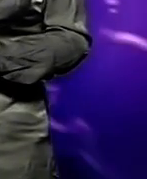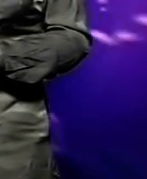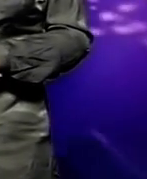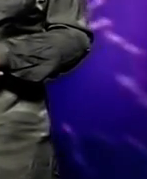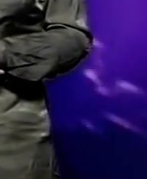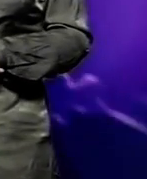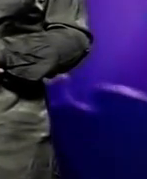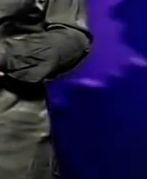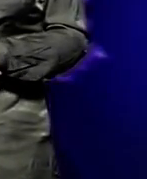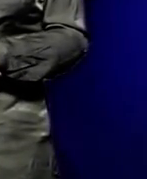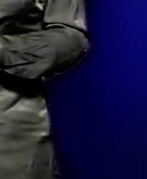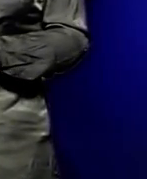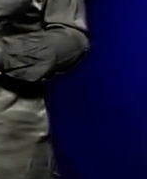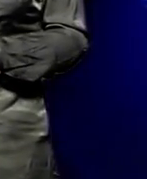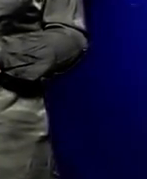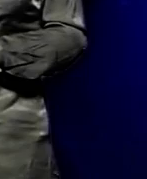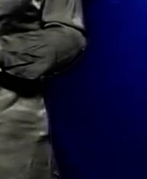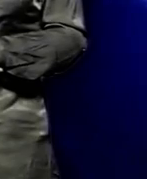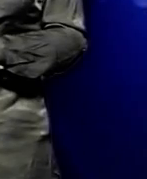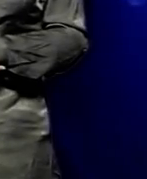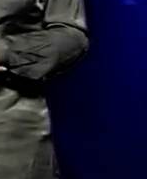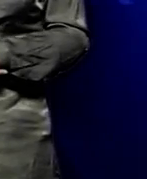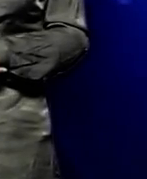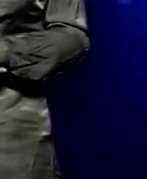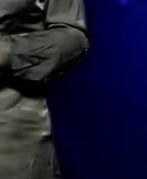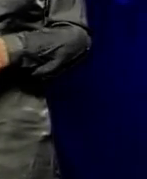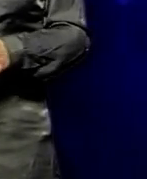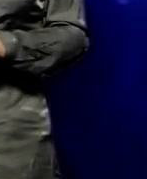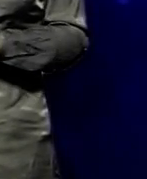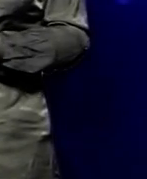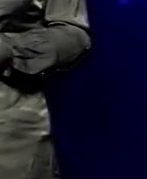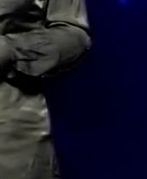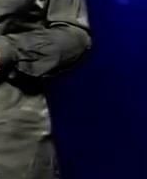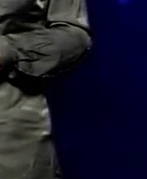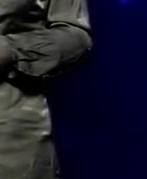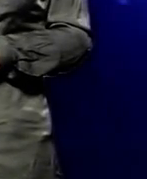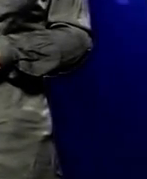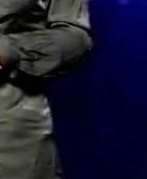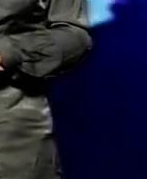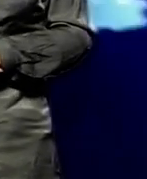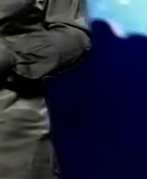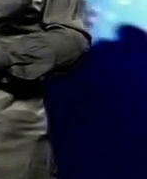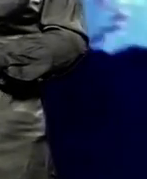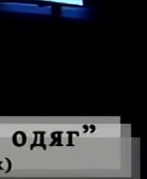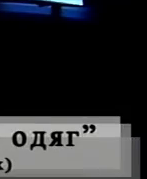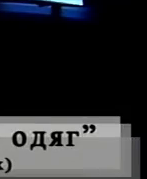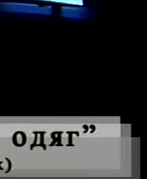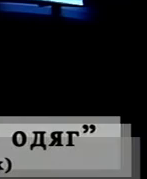інформація. Бажаю вам гарного настрою, тепла та затишку, незалежно від погоди за вікном. І до зустрічі на телеканалі Кировоград.